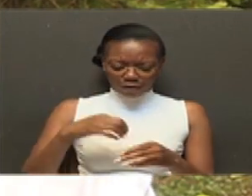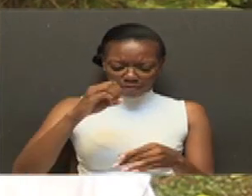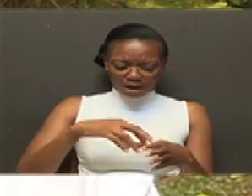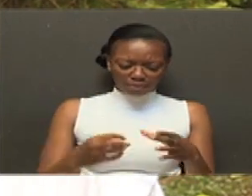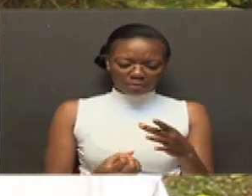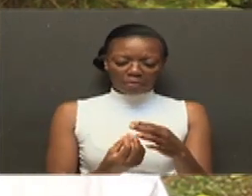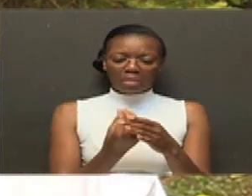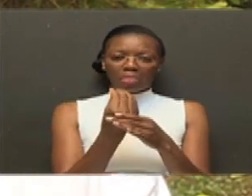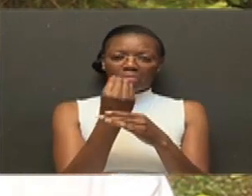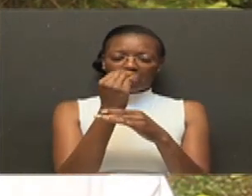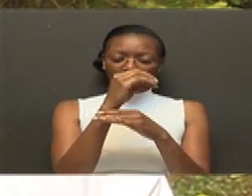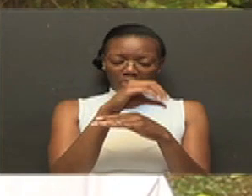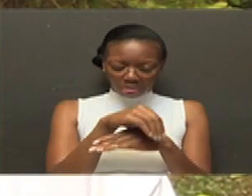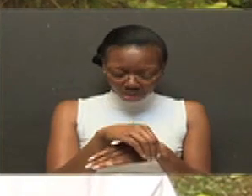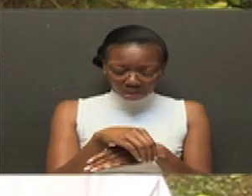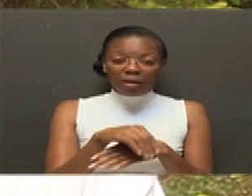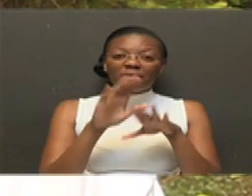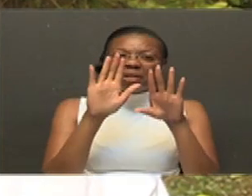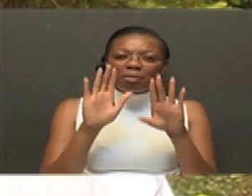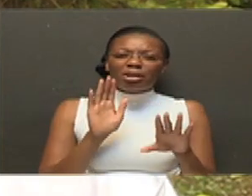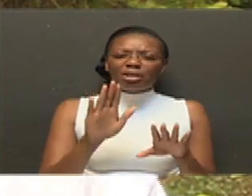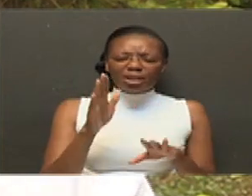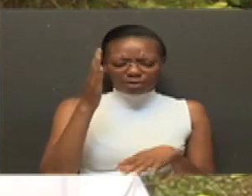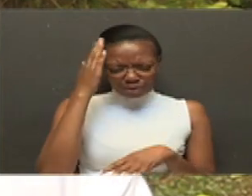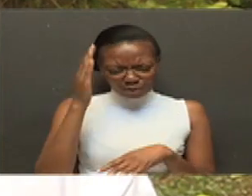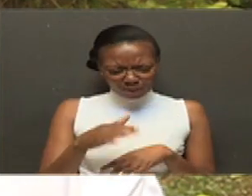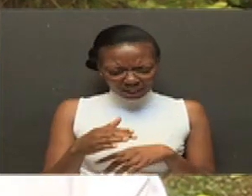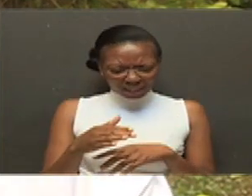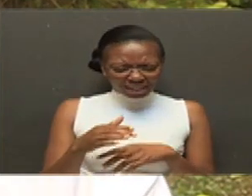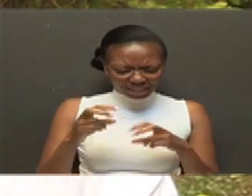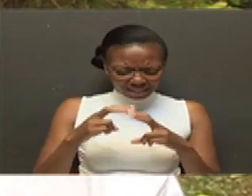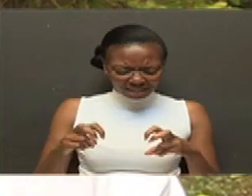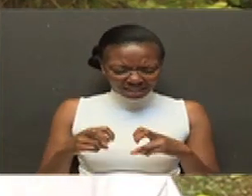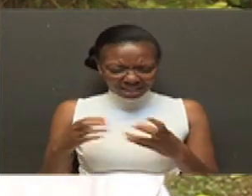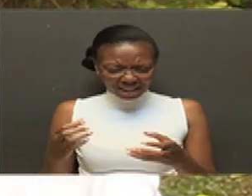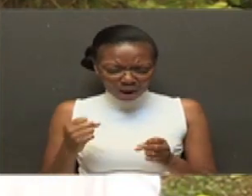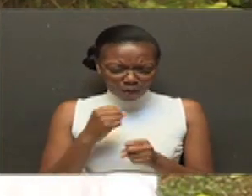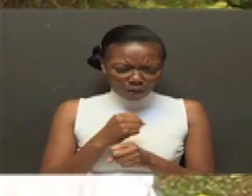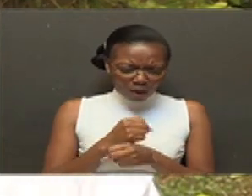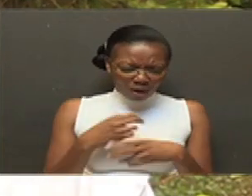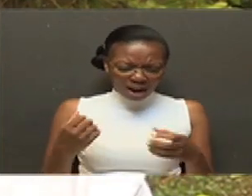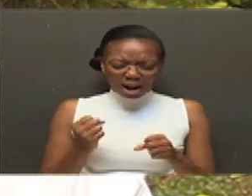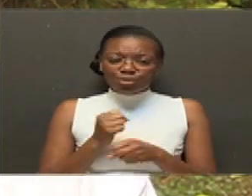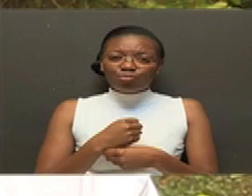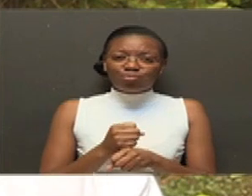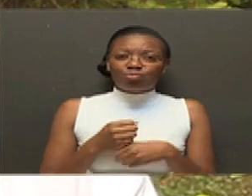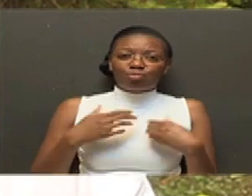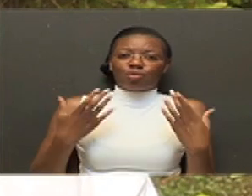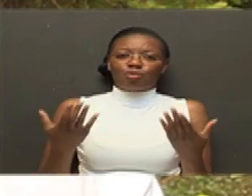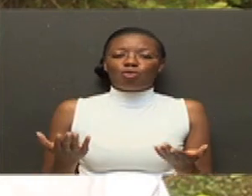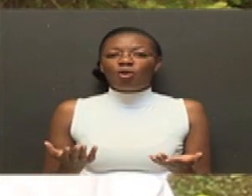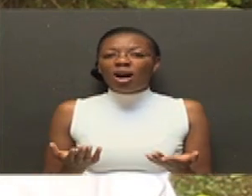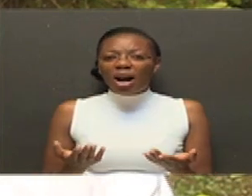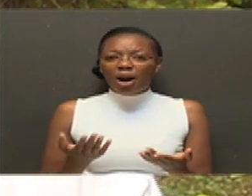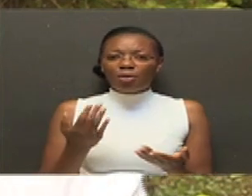masana kama wea mwana science, ujue jia zote. Kwa hivu itakubidi another long time na kupea mpaka wanafuzi diyo ujue how to